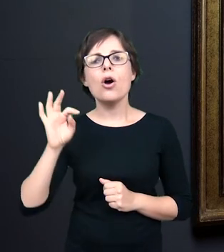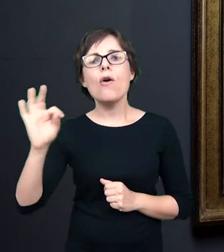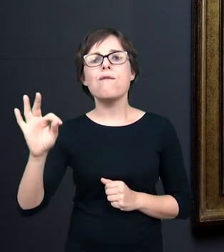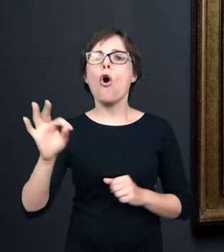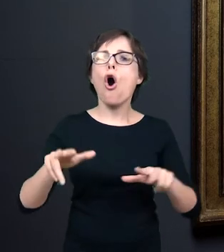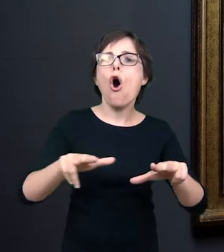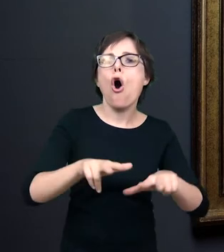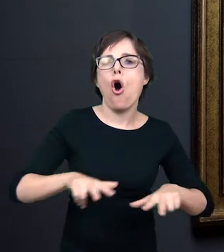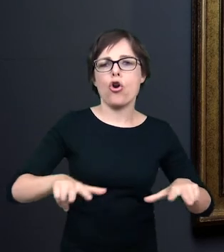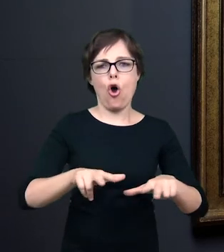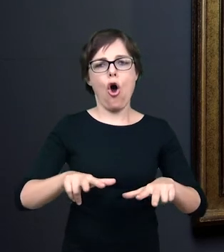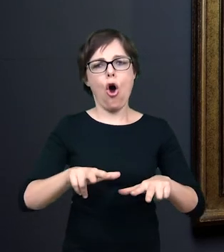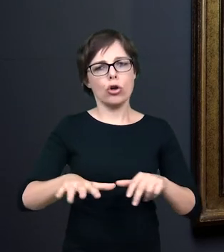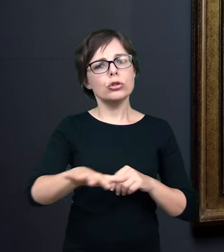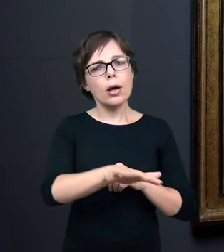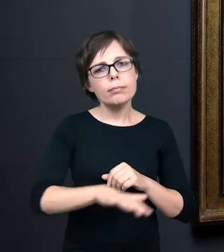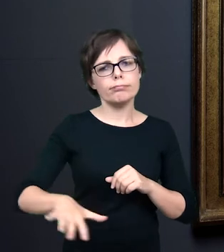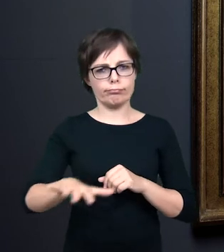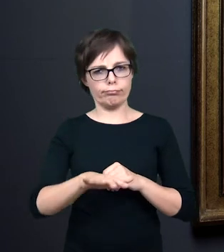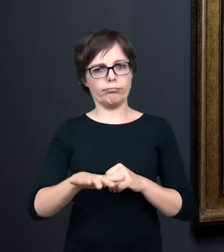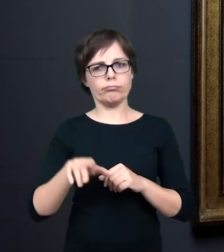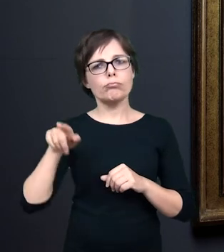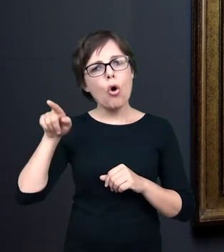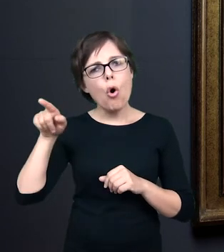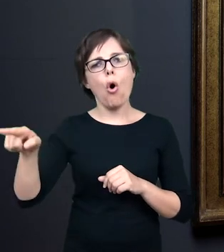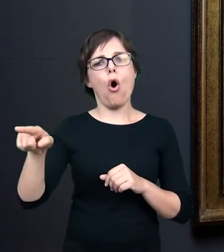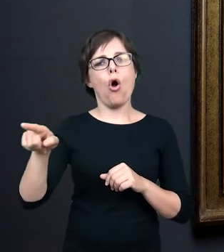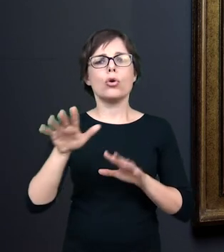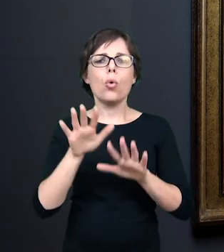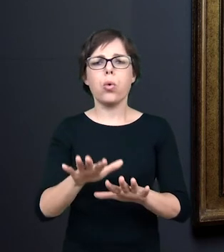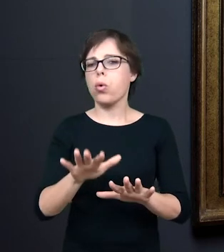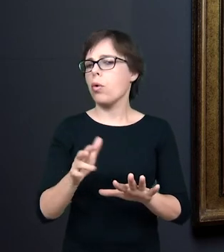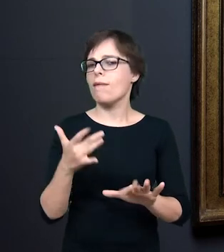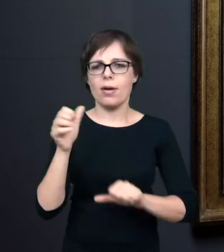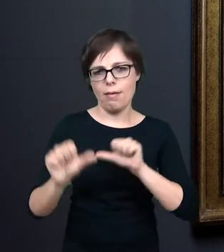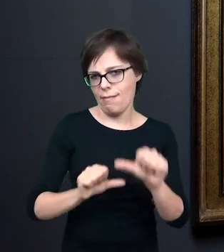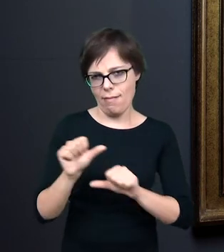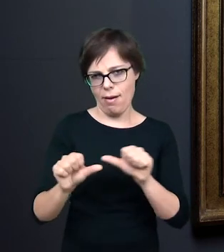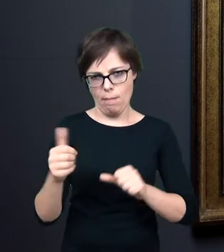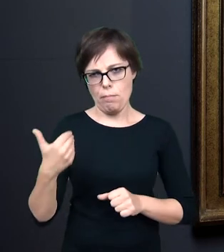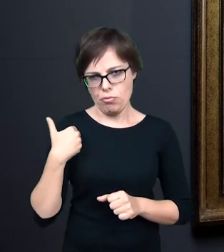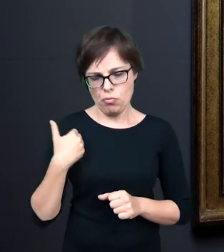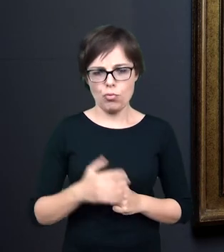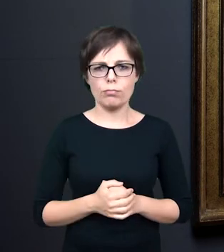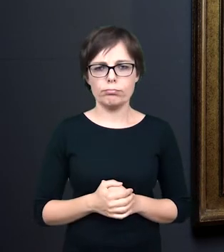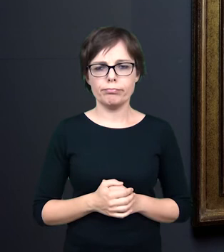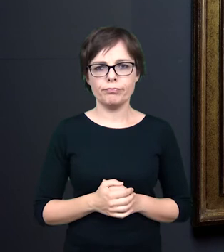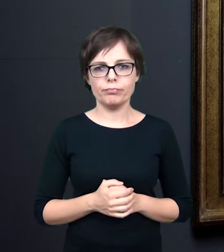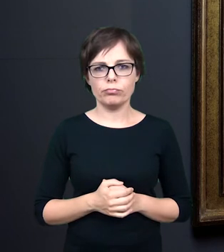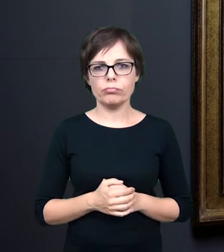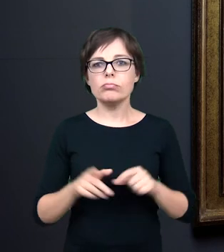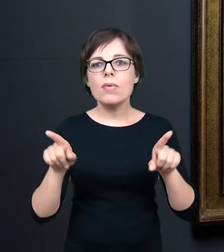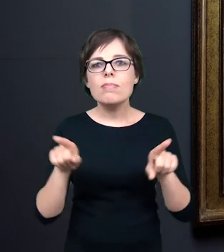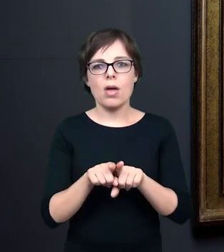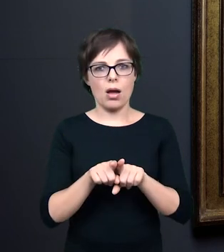rodzinnych stron, w których spędził wiele czasu. I również ten